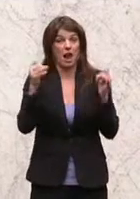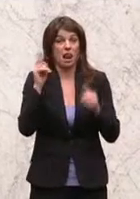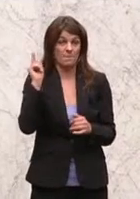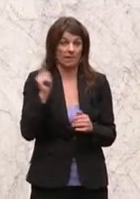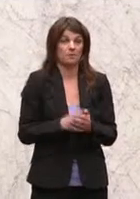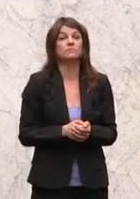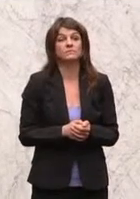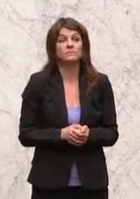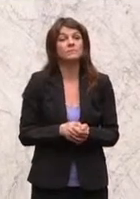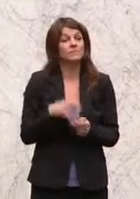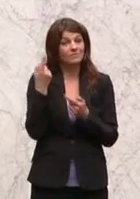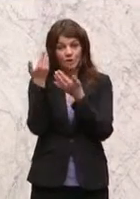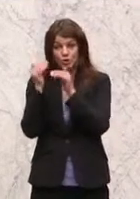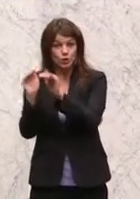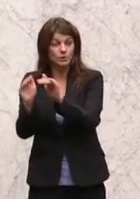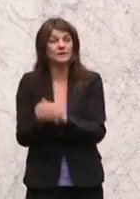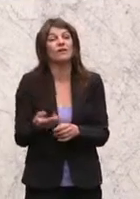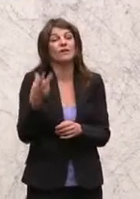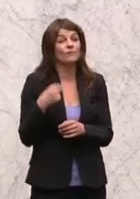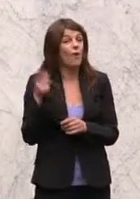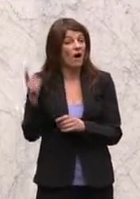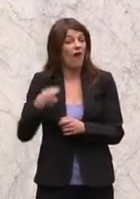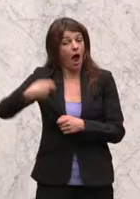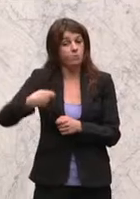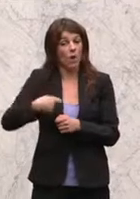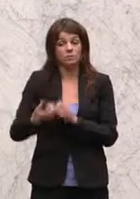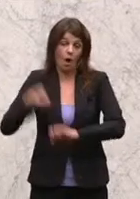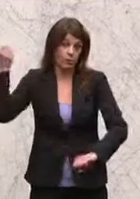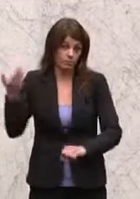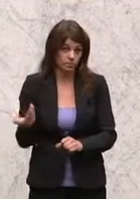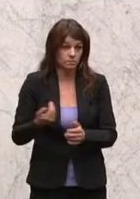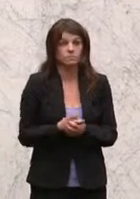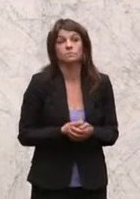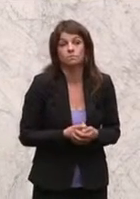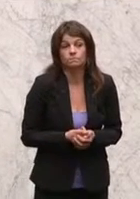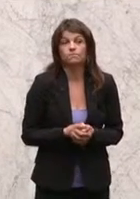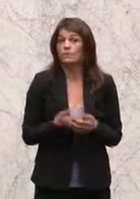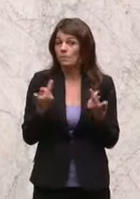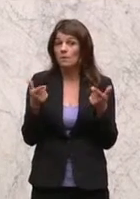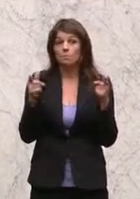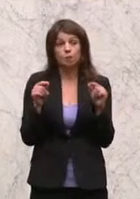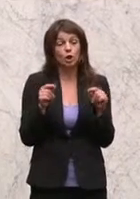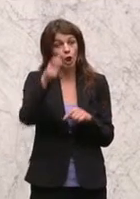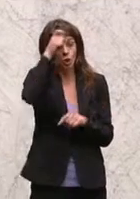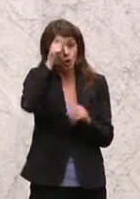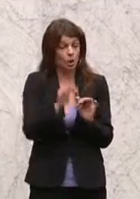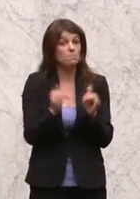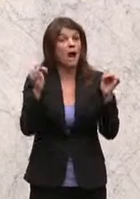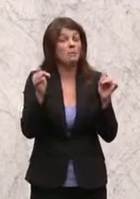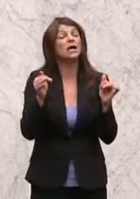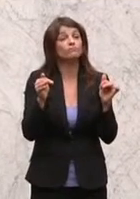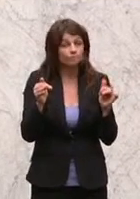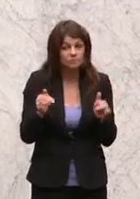die Immunität der HDP-Abgeordneten aufgehoben. Und damit verabschiedet das türkische Parlament